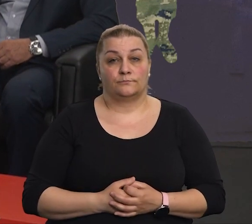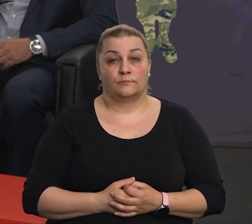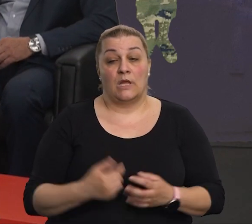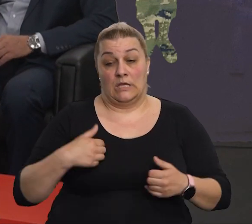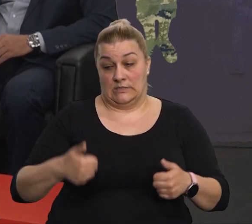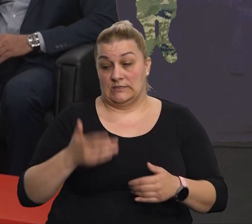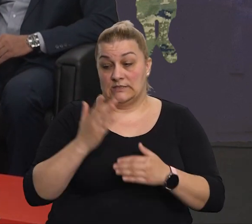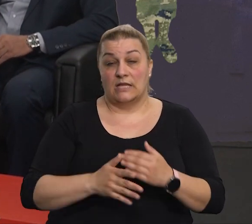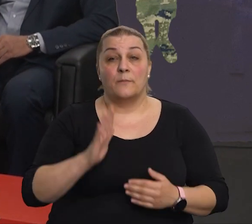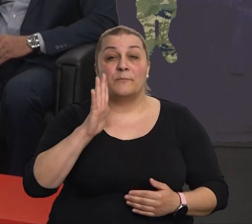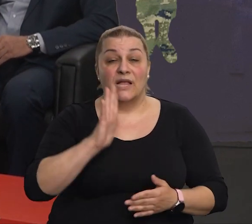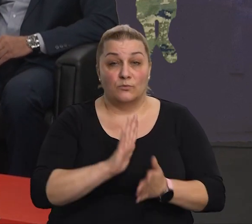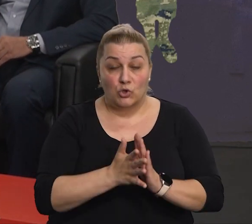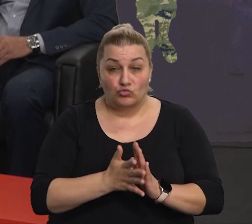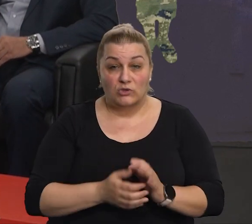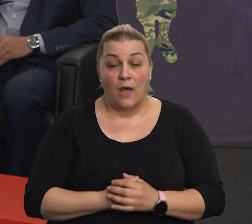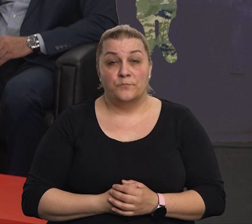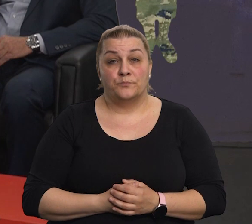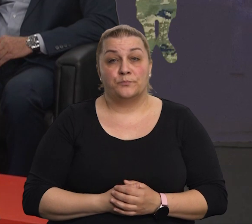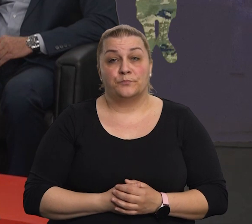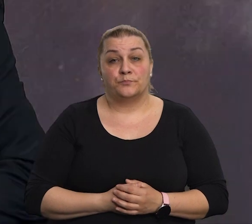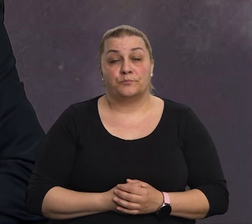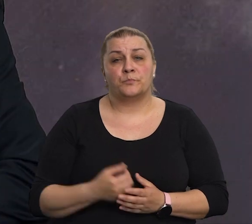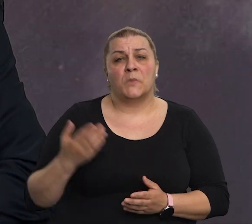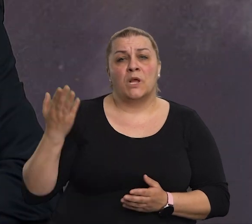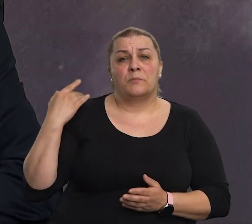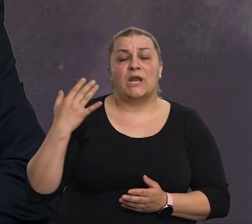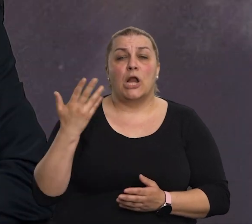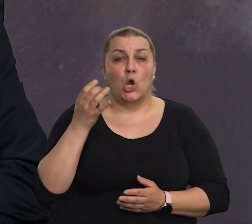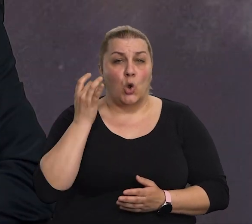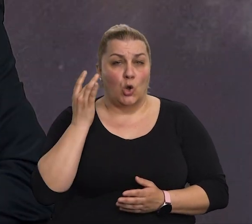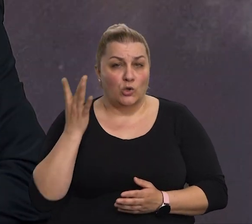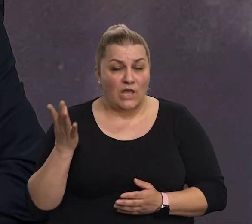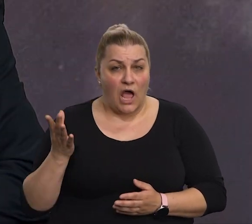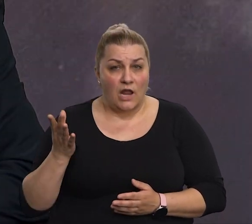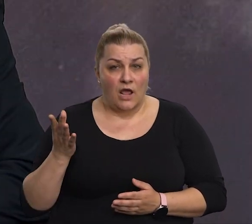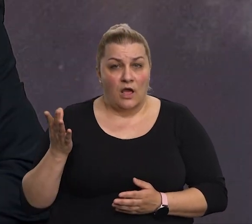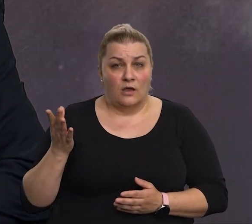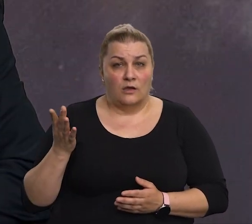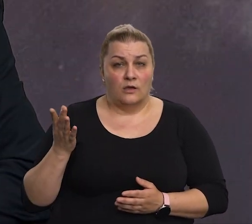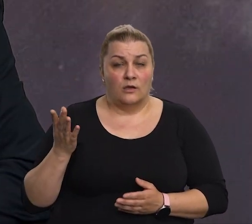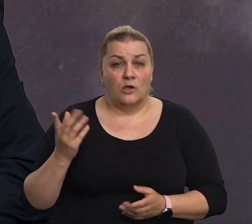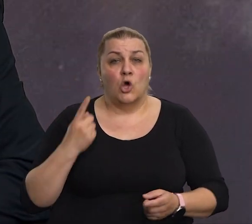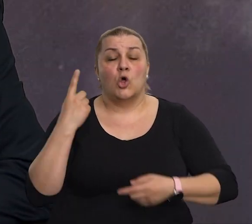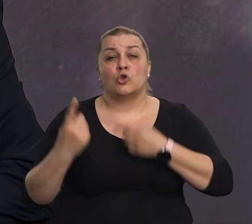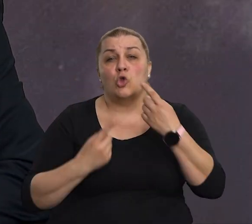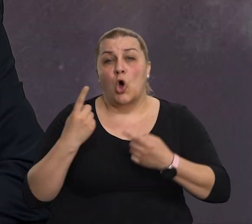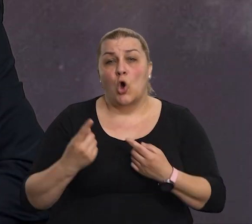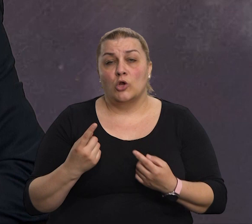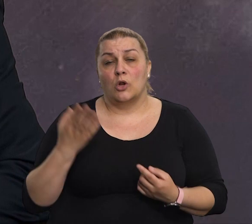evo nas u posljednjih pet minuta, prije par dana dogodio se jedan